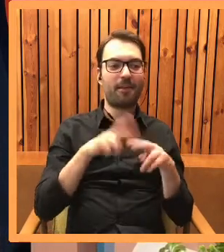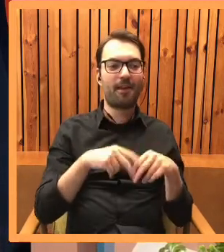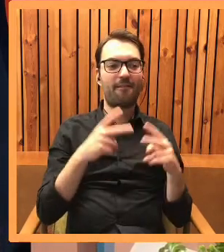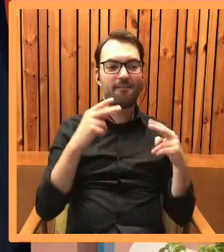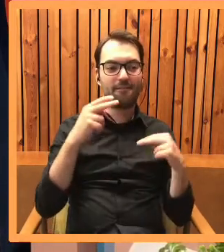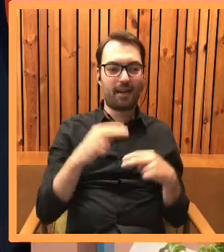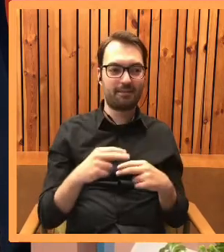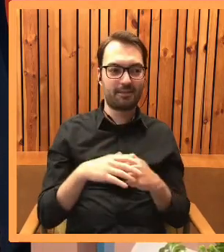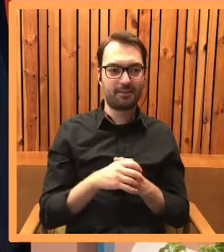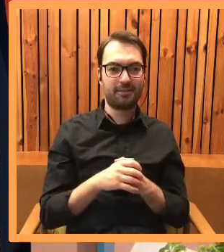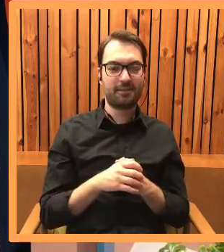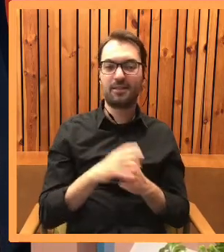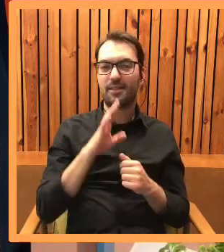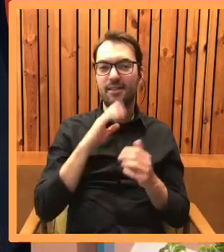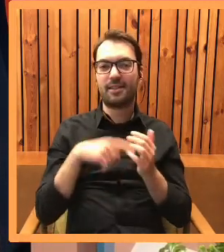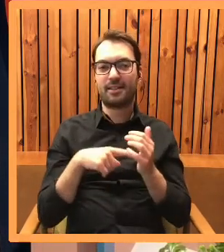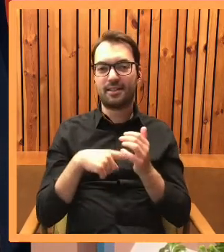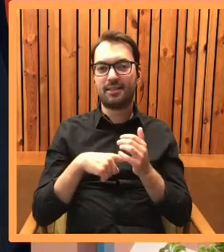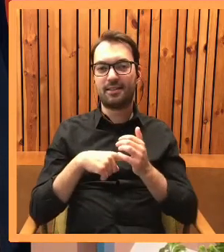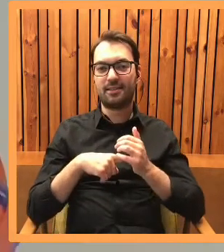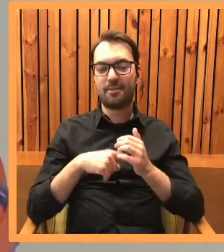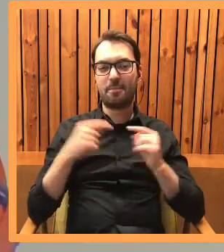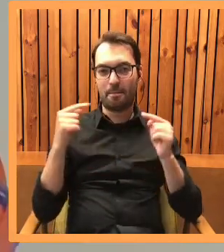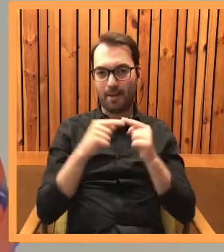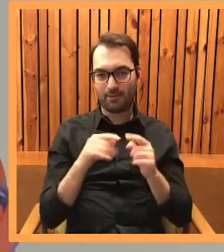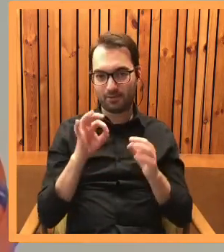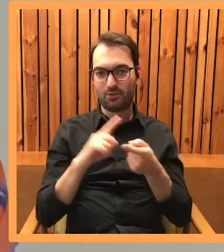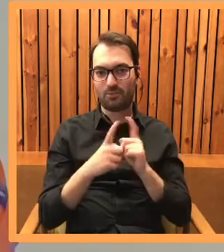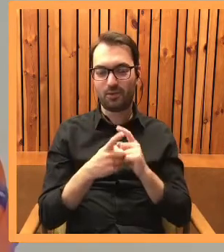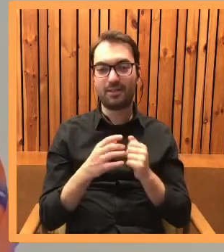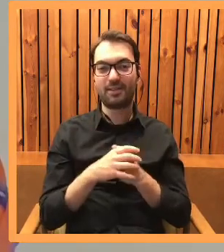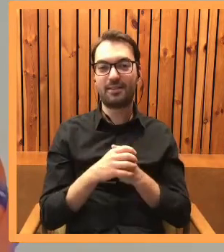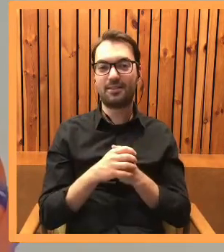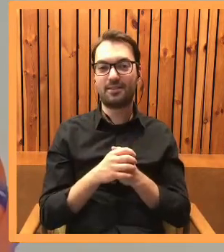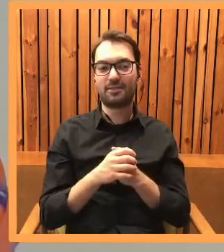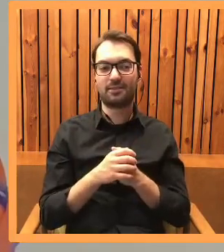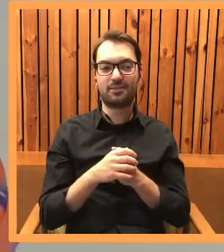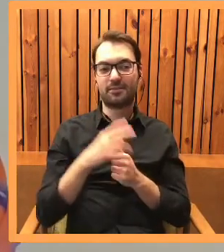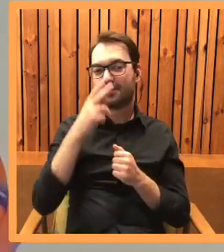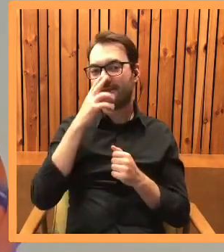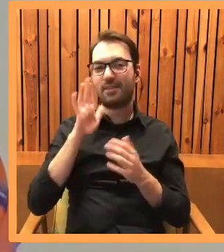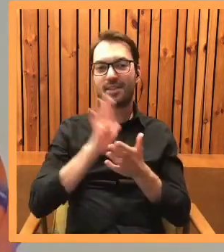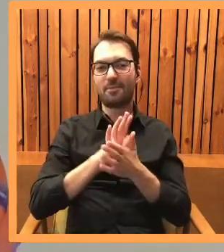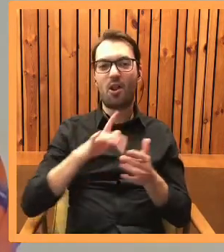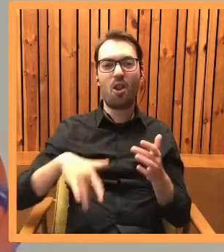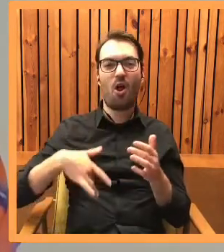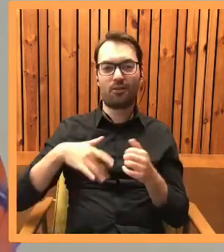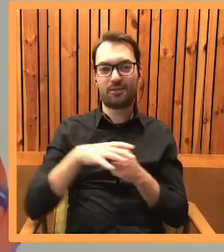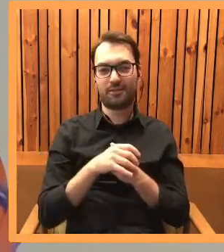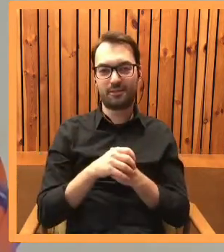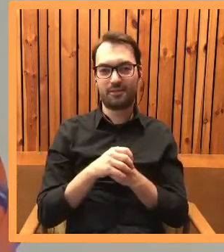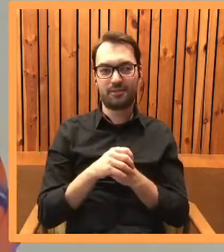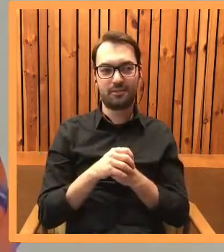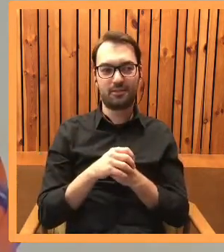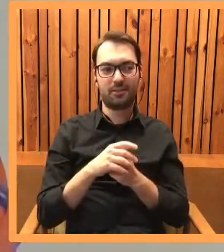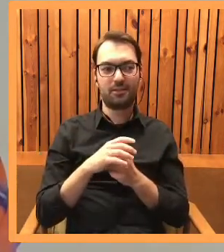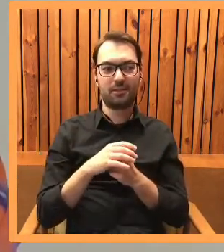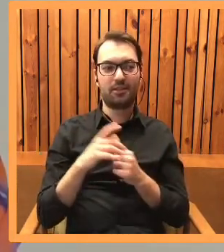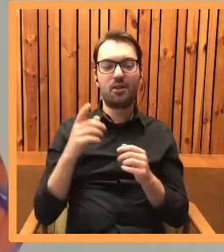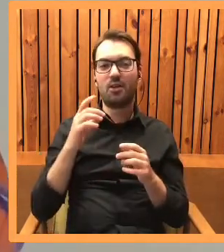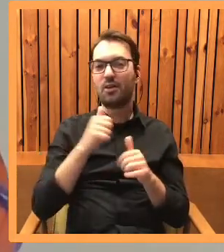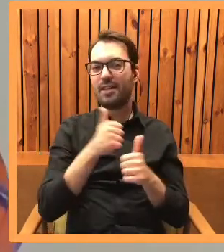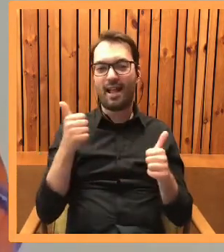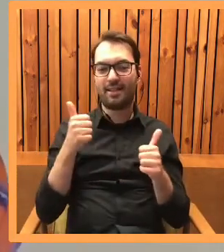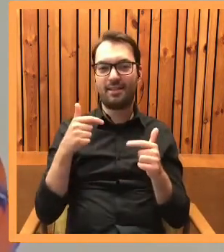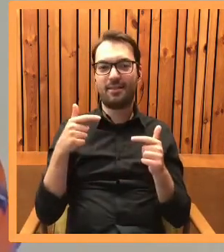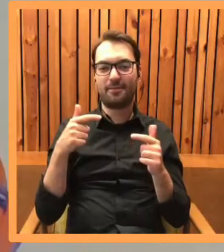które pomyślałam, że będą nam przetykać to dzisiejsze spotkanie, żeby Państwo zobaczyli na przykład jaki jest Lord. Takie kocie zawłaszczanie przestrzeni fantastycznie oddaje